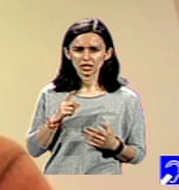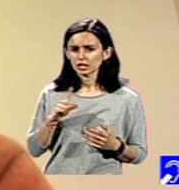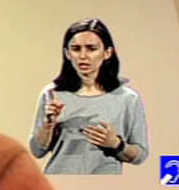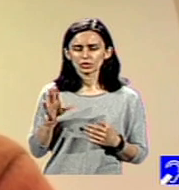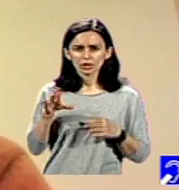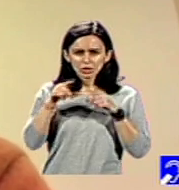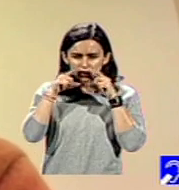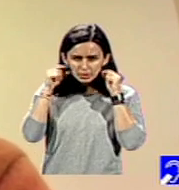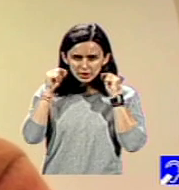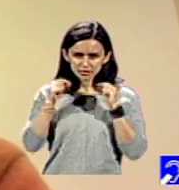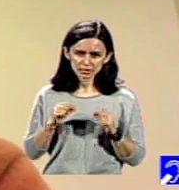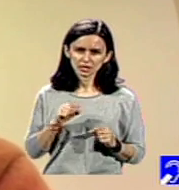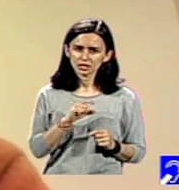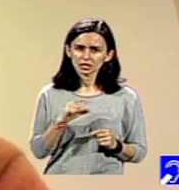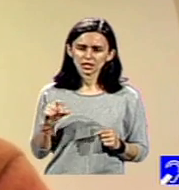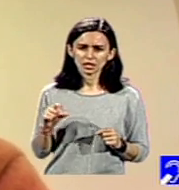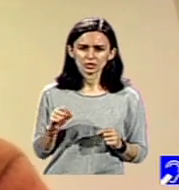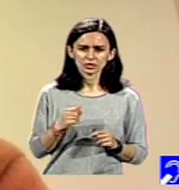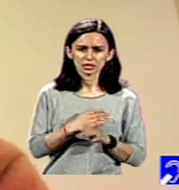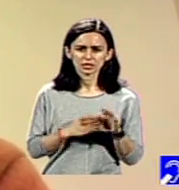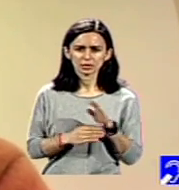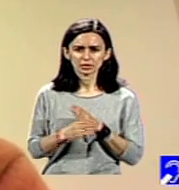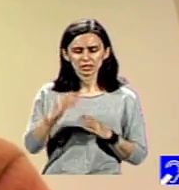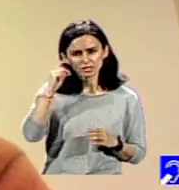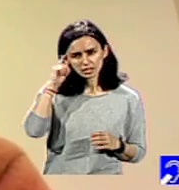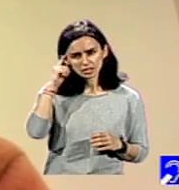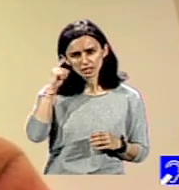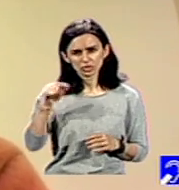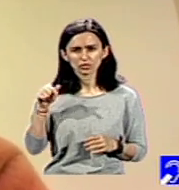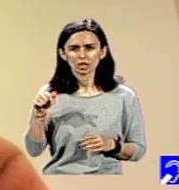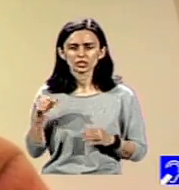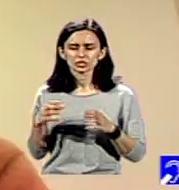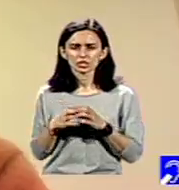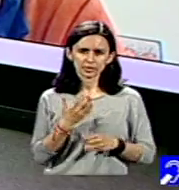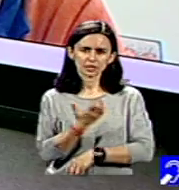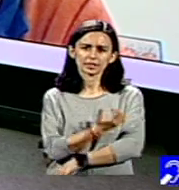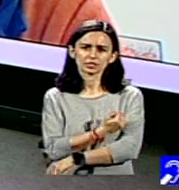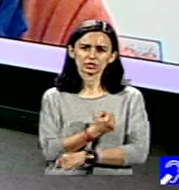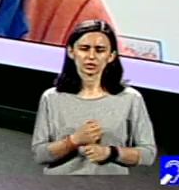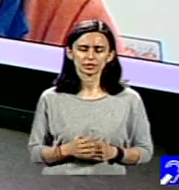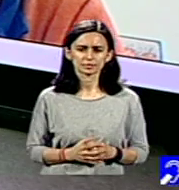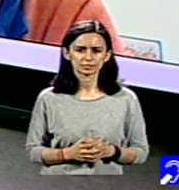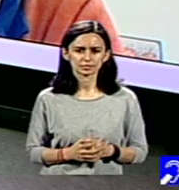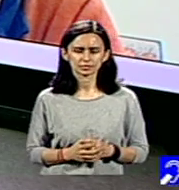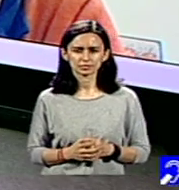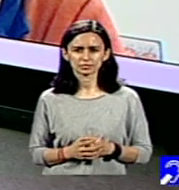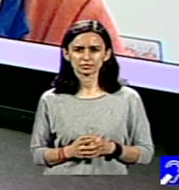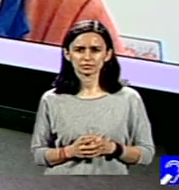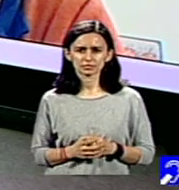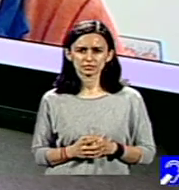documentatorită disabilități intelectuale, și atunci acest grup nu a mai putut frecventa a centrul de zi. Acum suntem și noi